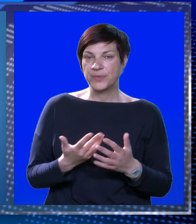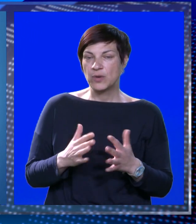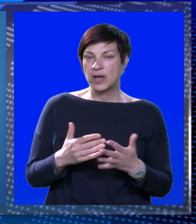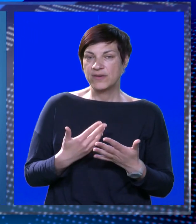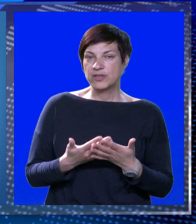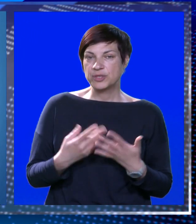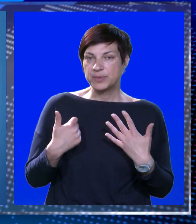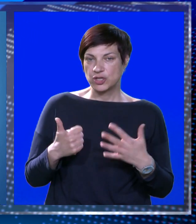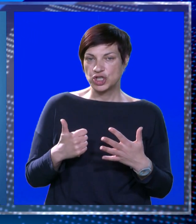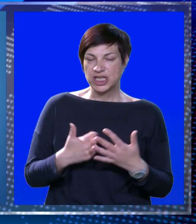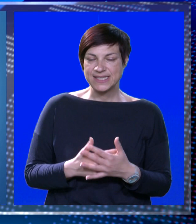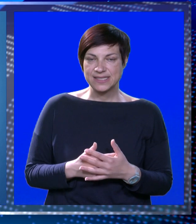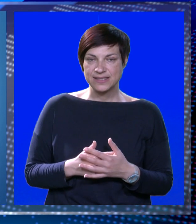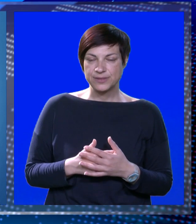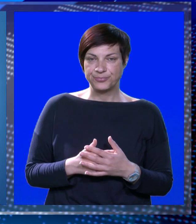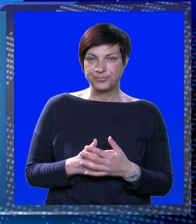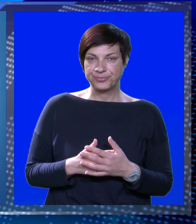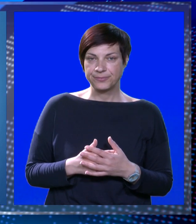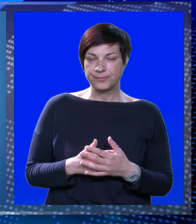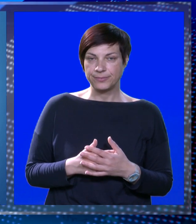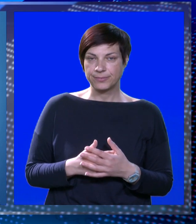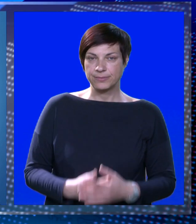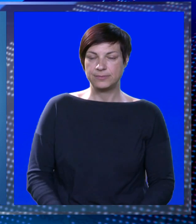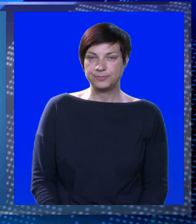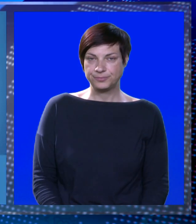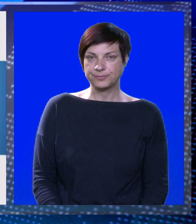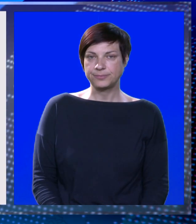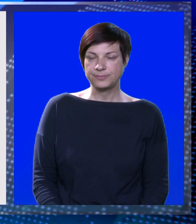stupanj uglavnom će biti oko 16 ciljevi stupnjeva